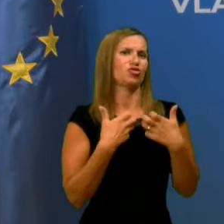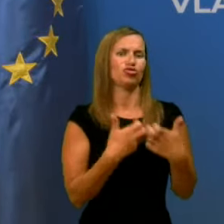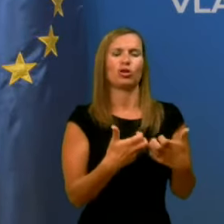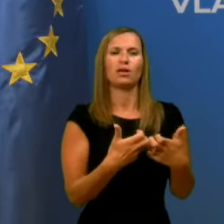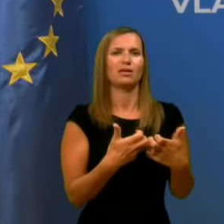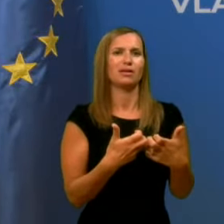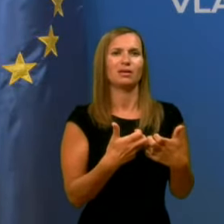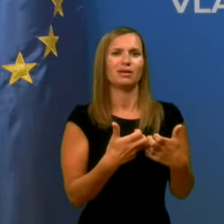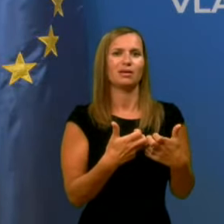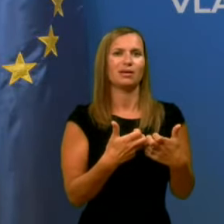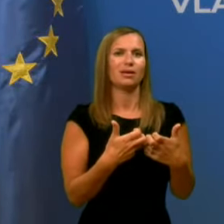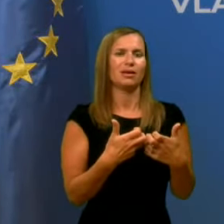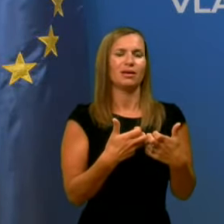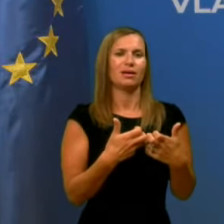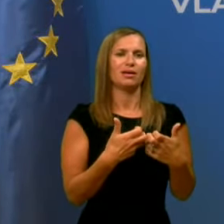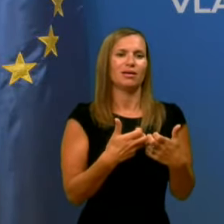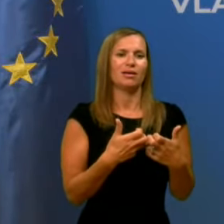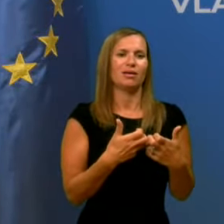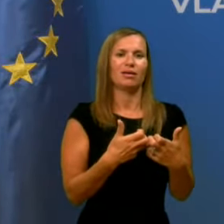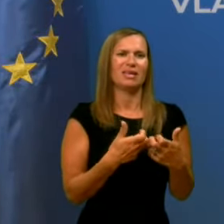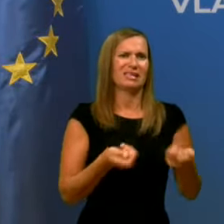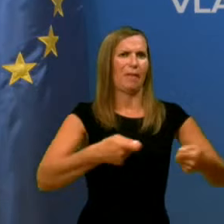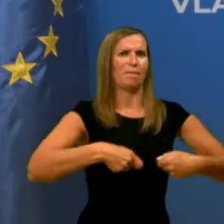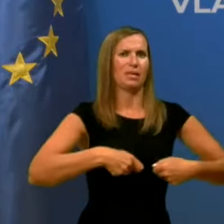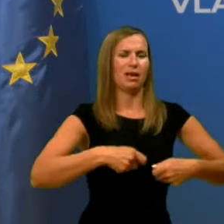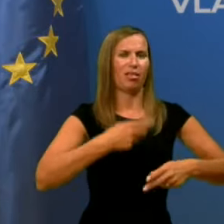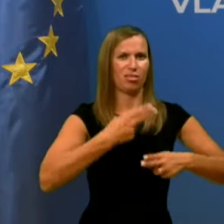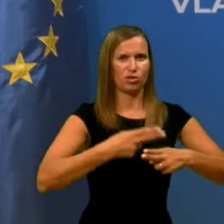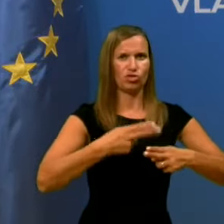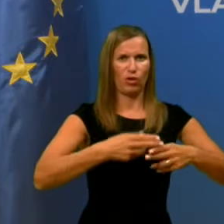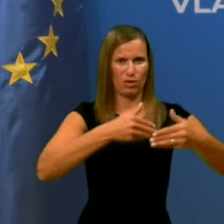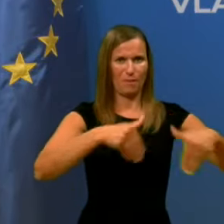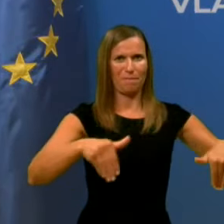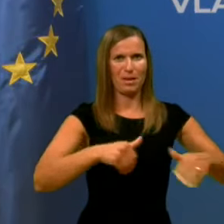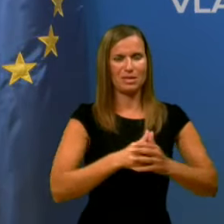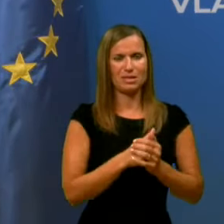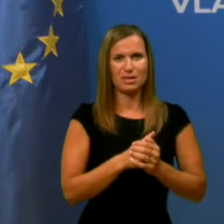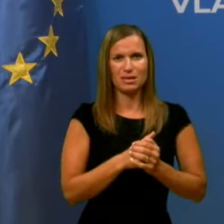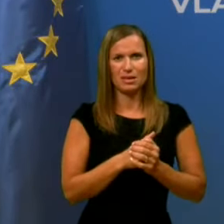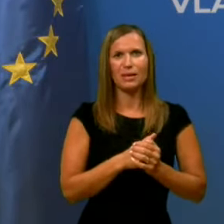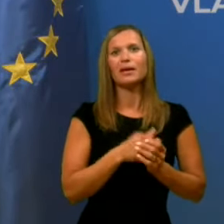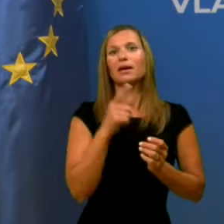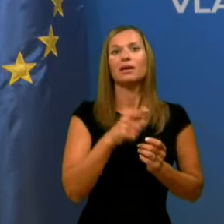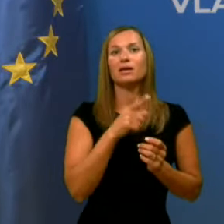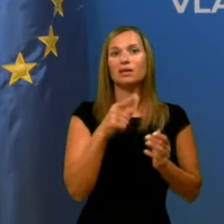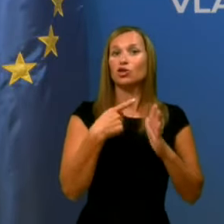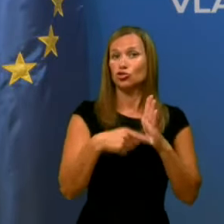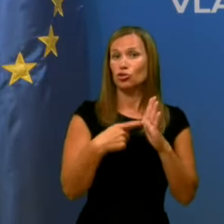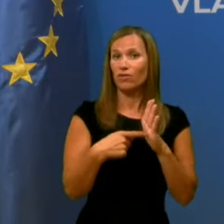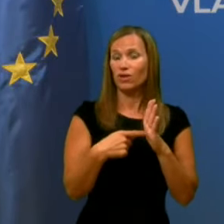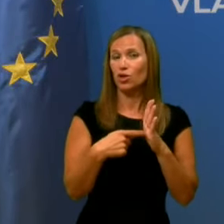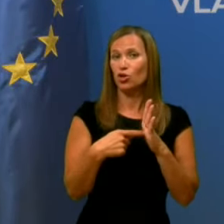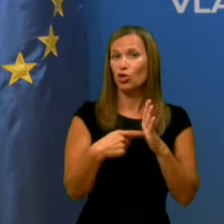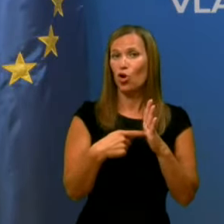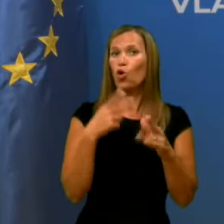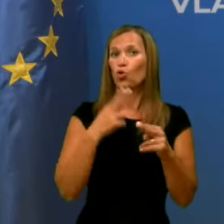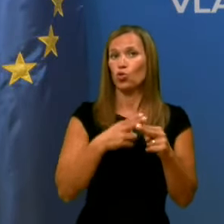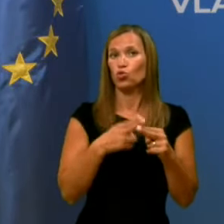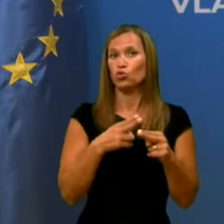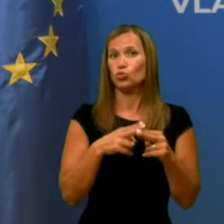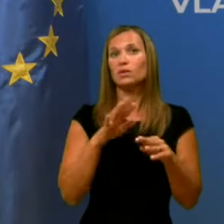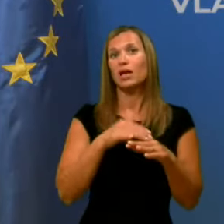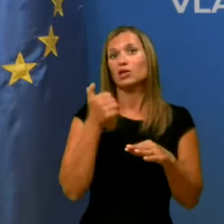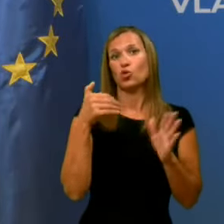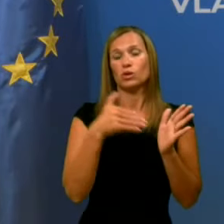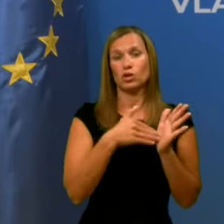tega lockdowna delati, se pravi zapiranja države in samo število okušb na